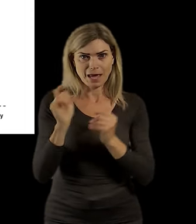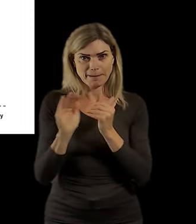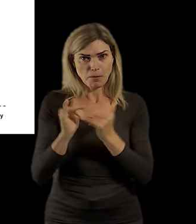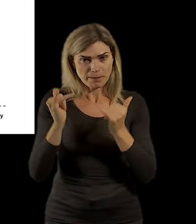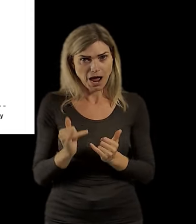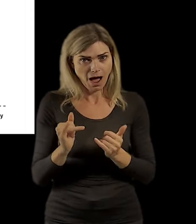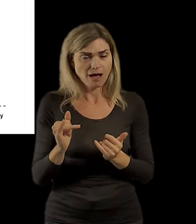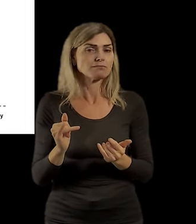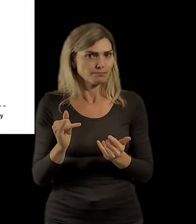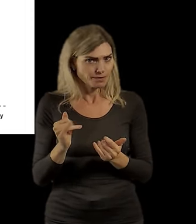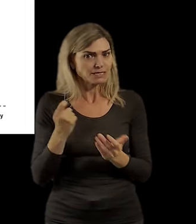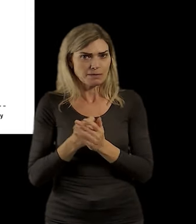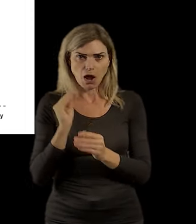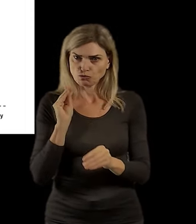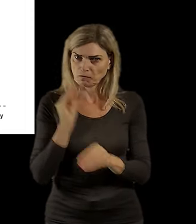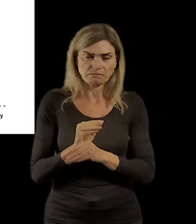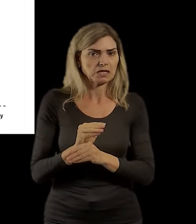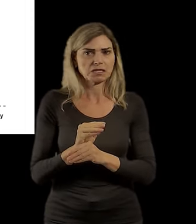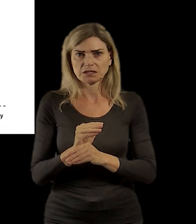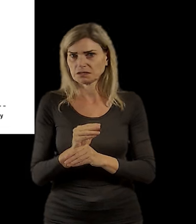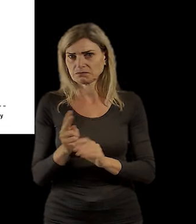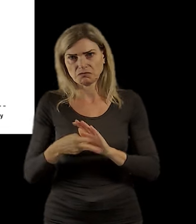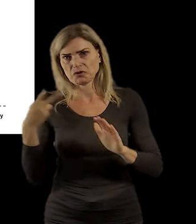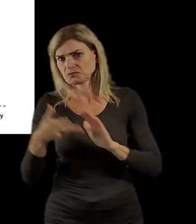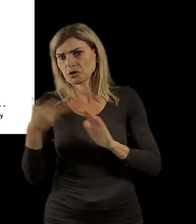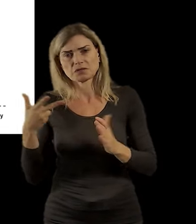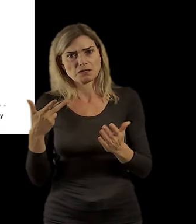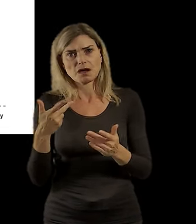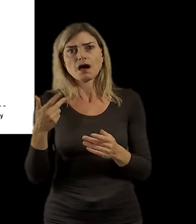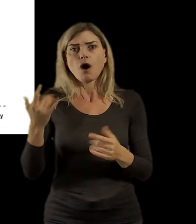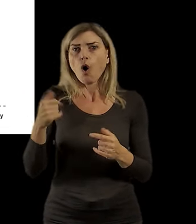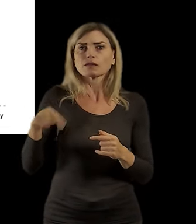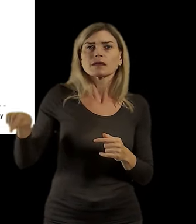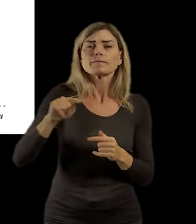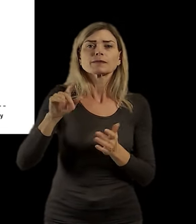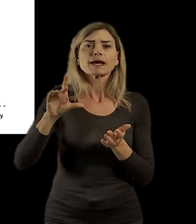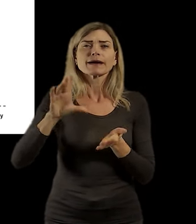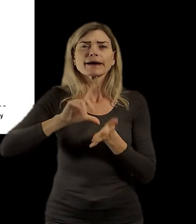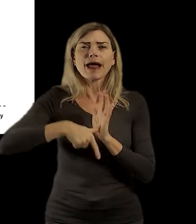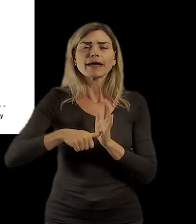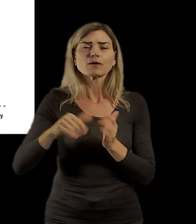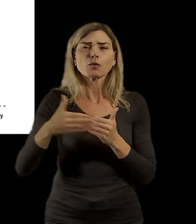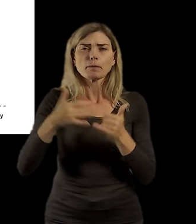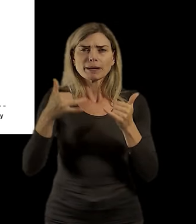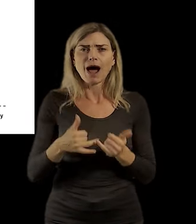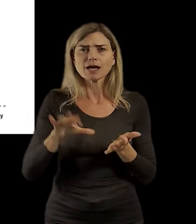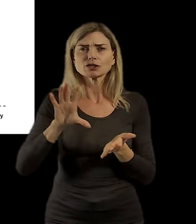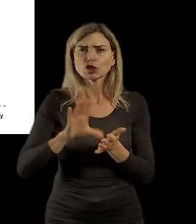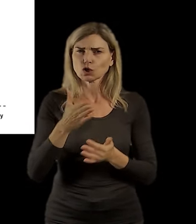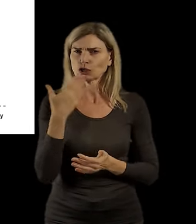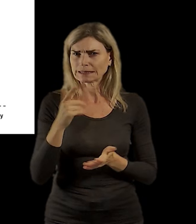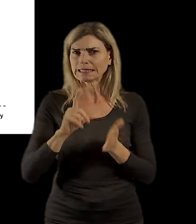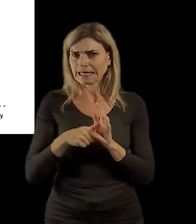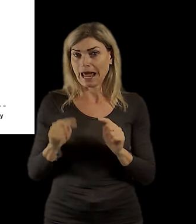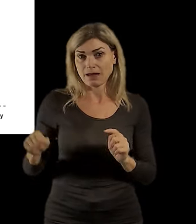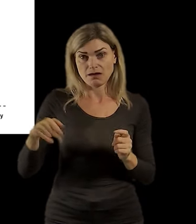bychom za toho museli třeba například započítat i populaci středočeského kraje nebo část populace dětí středočeského